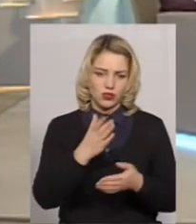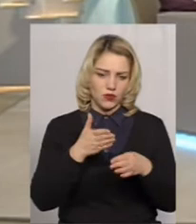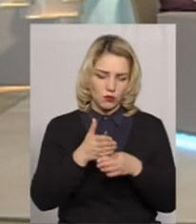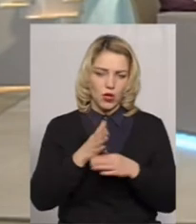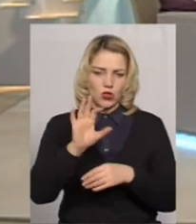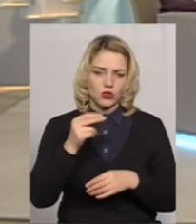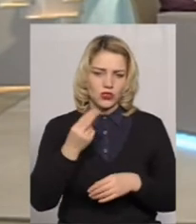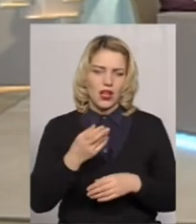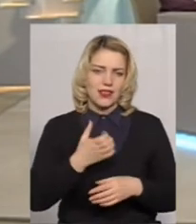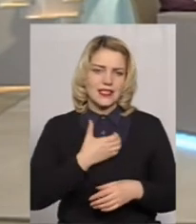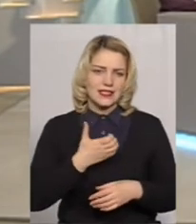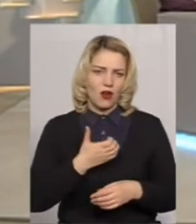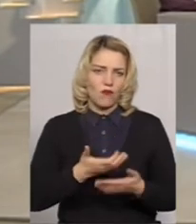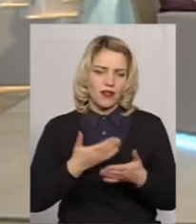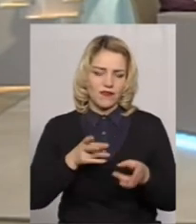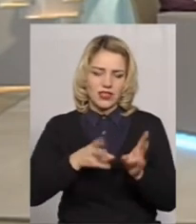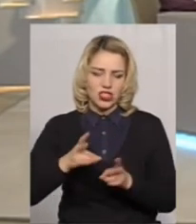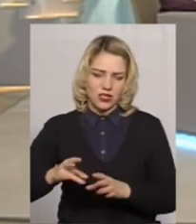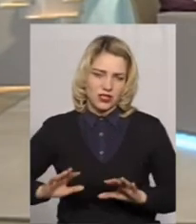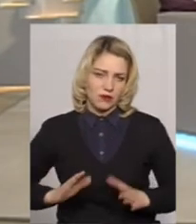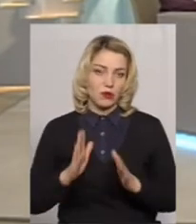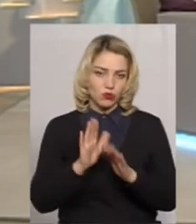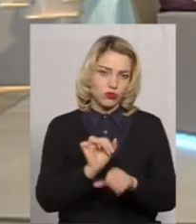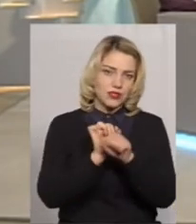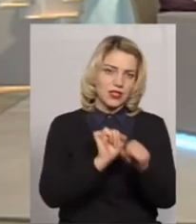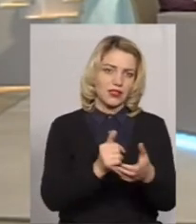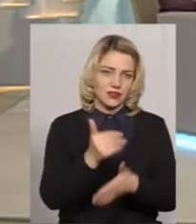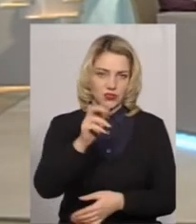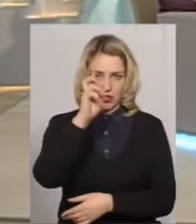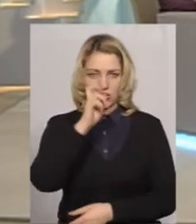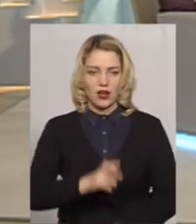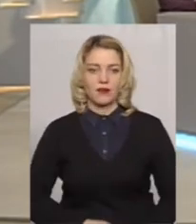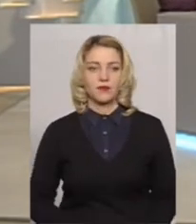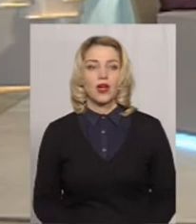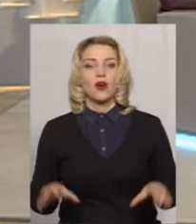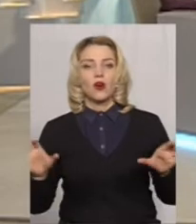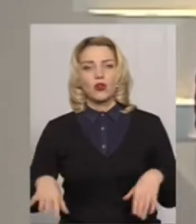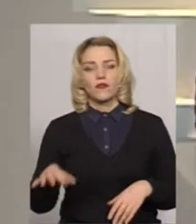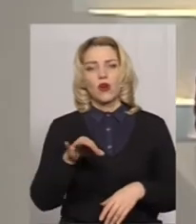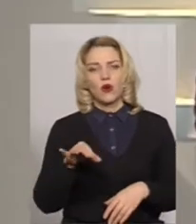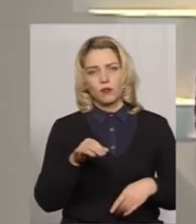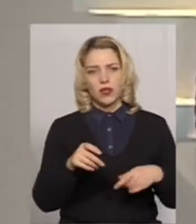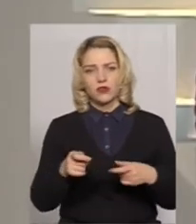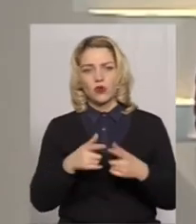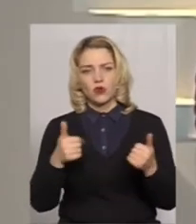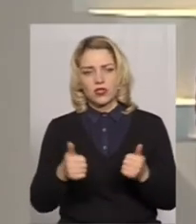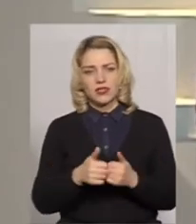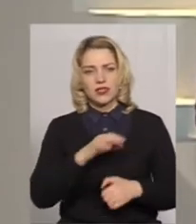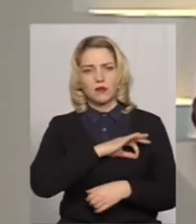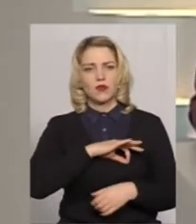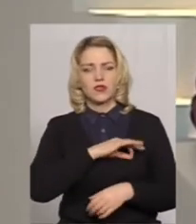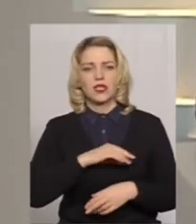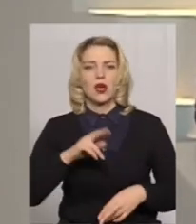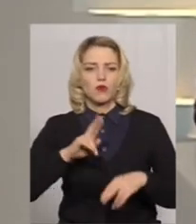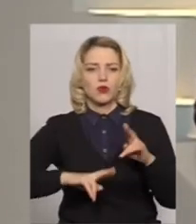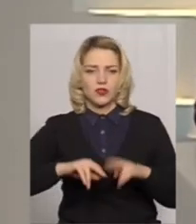від нещасних випадків. Ну, він буде захищений державою. Голова обласної організації профспілки працівників